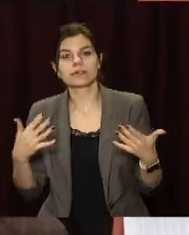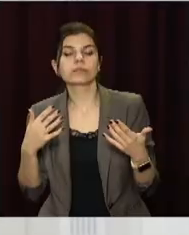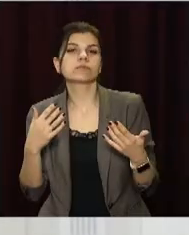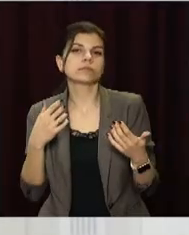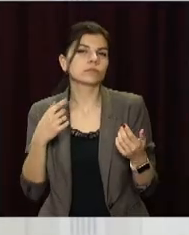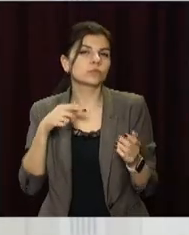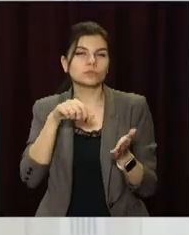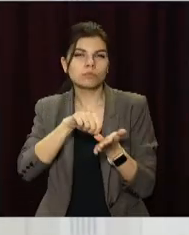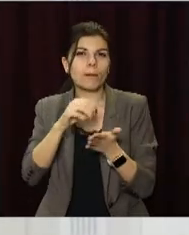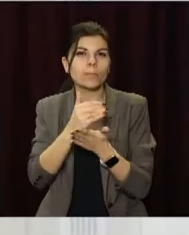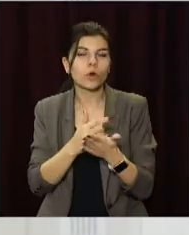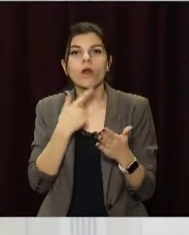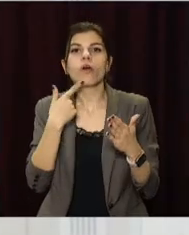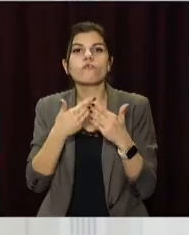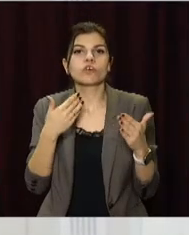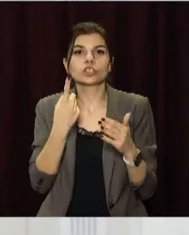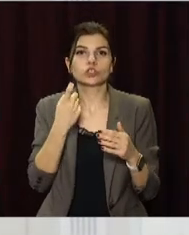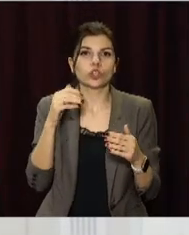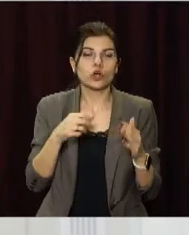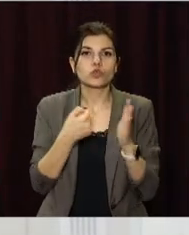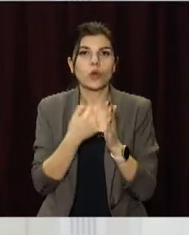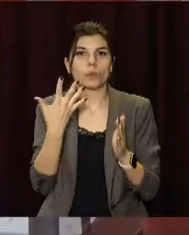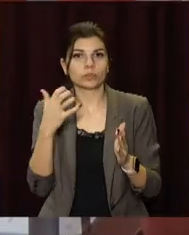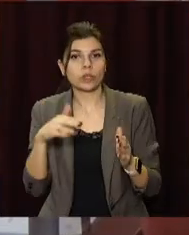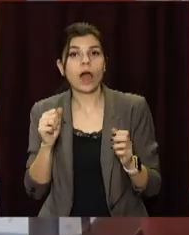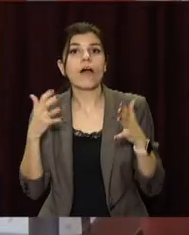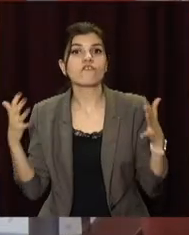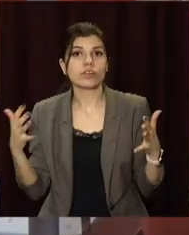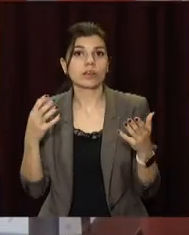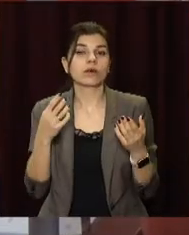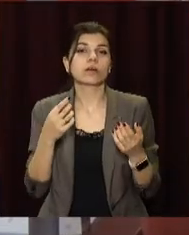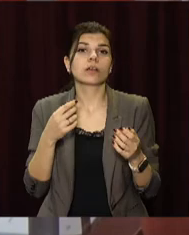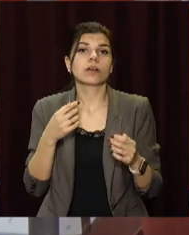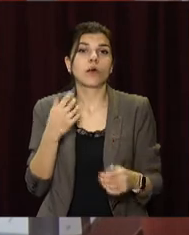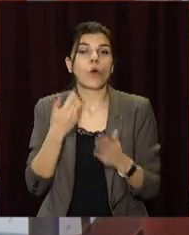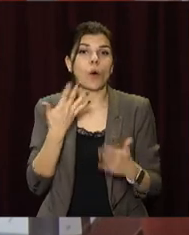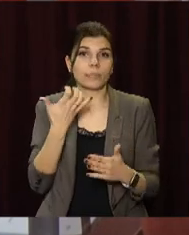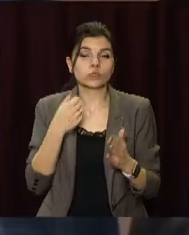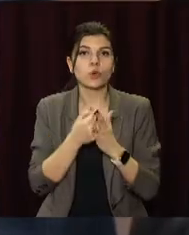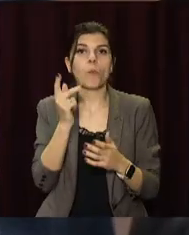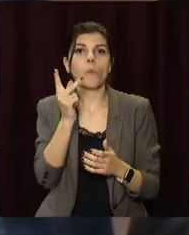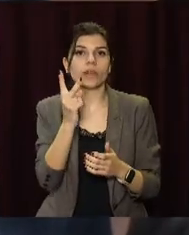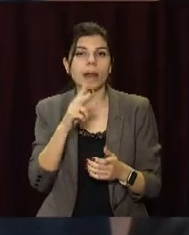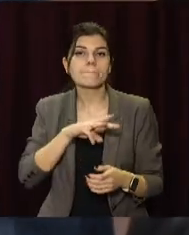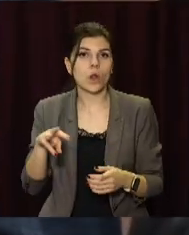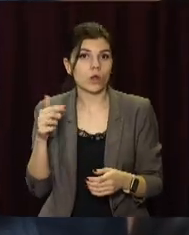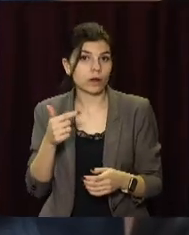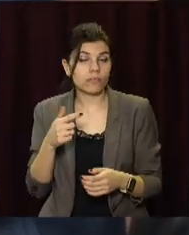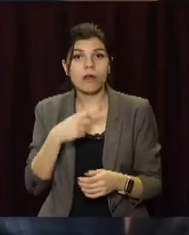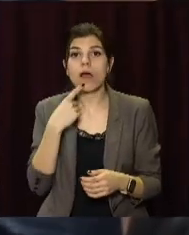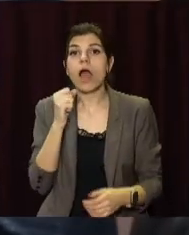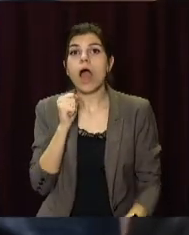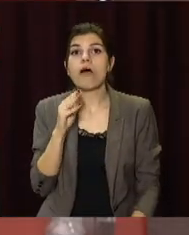тепер виділятимуть від 100 тисяч гривень до 500, а для великих – від 500 до півтора мільйона гривень. Окрім того, тепер